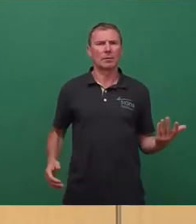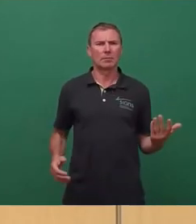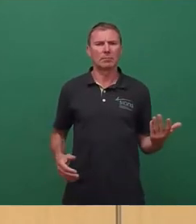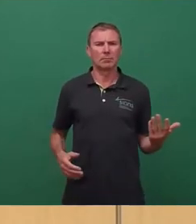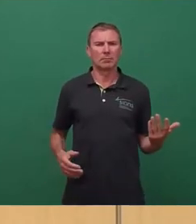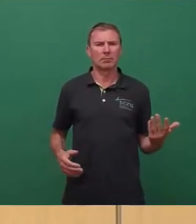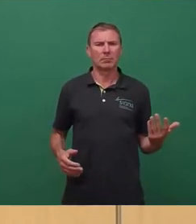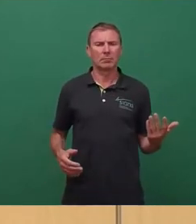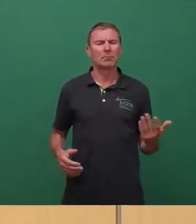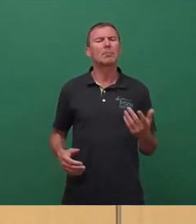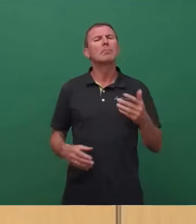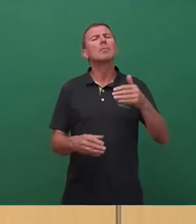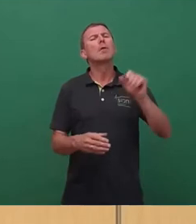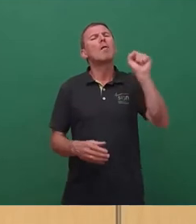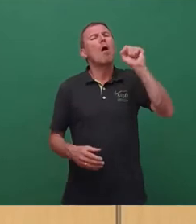Worum geht es denn heute?